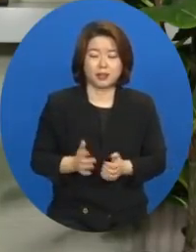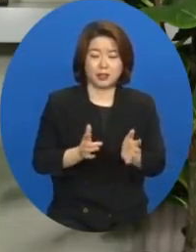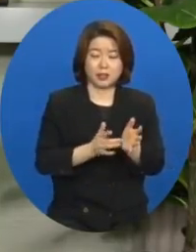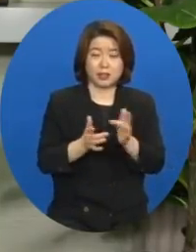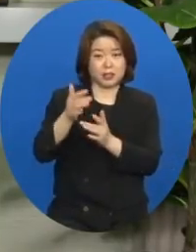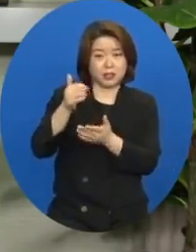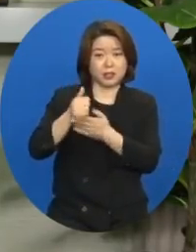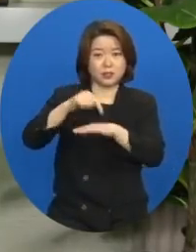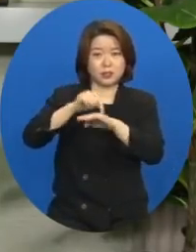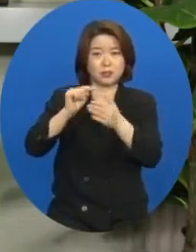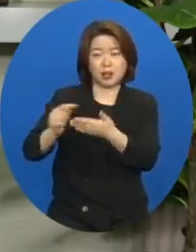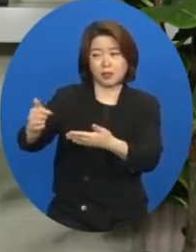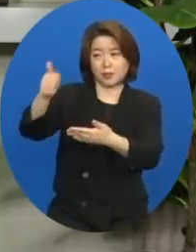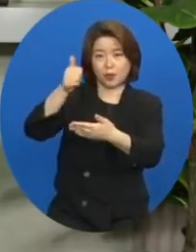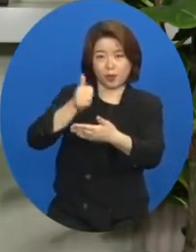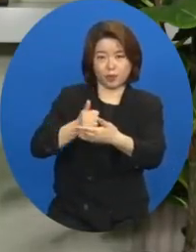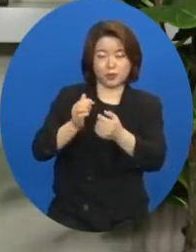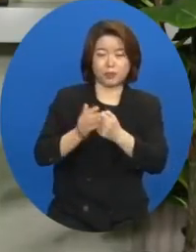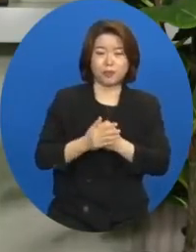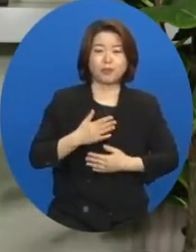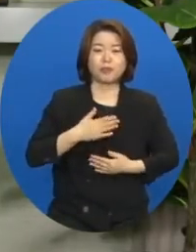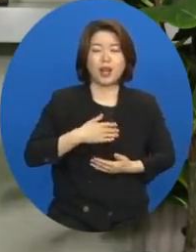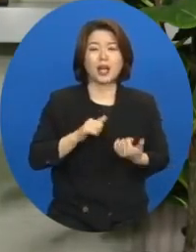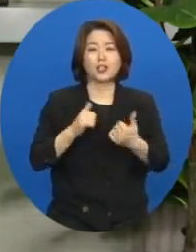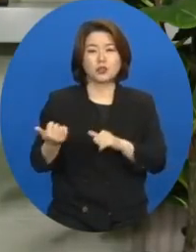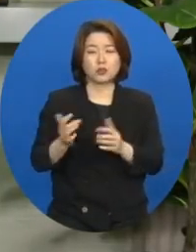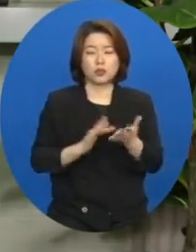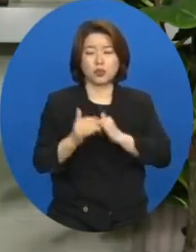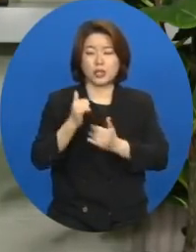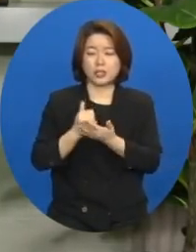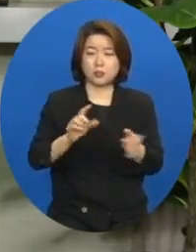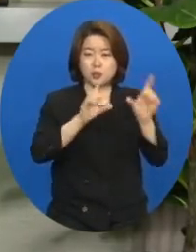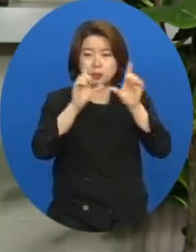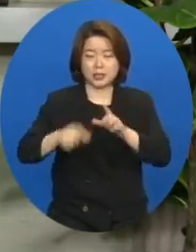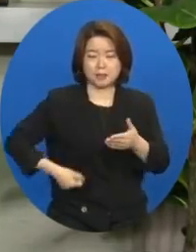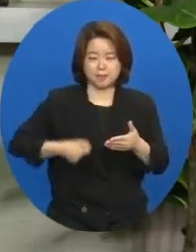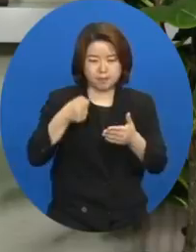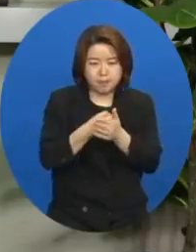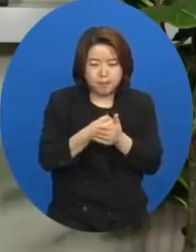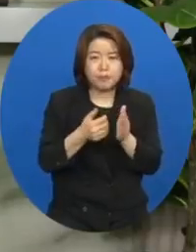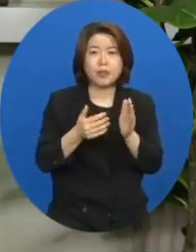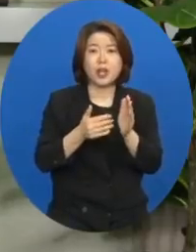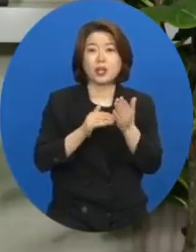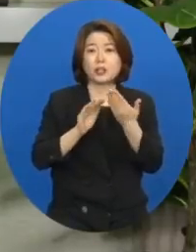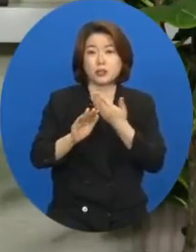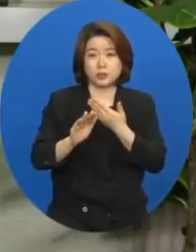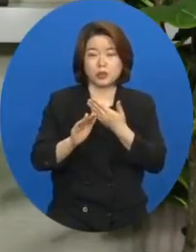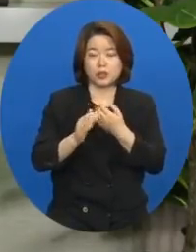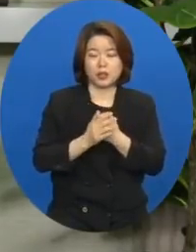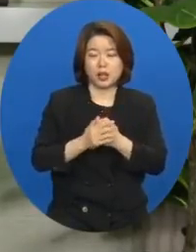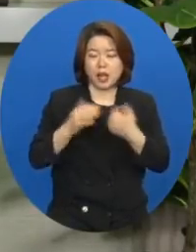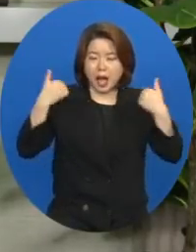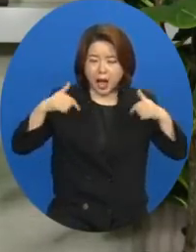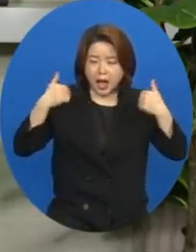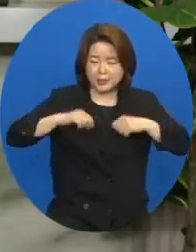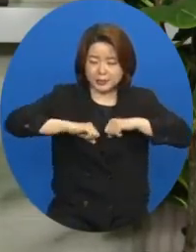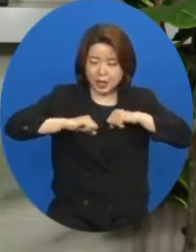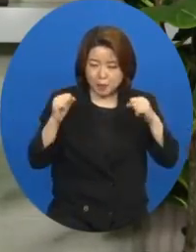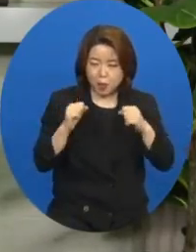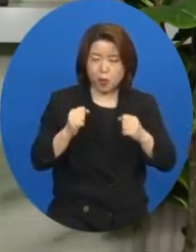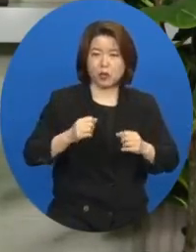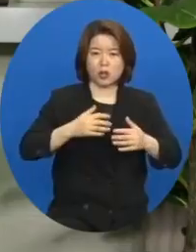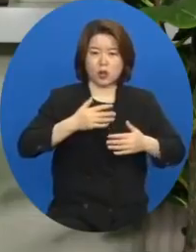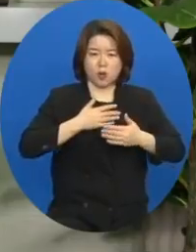영접하고 나는 죽고 예수로 사는 결단을 하게 되는 것은 항상 복종하는 삶, 두렵고